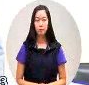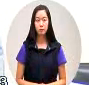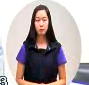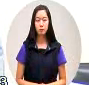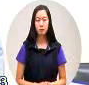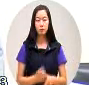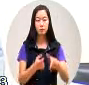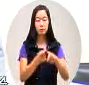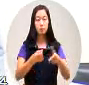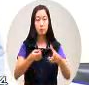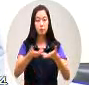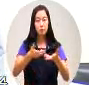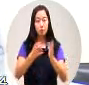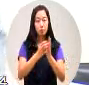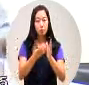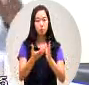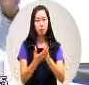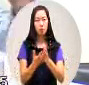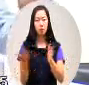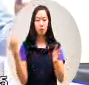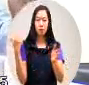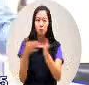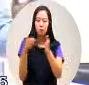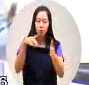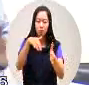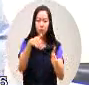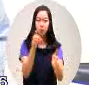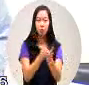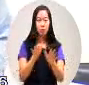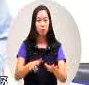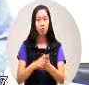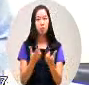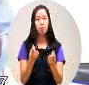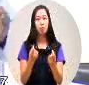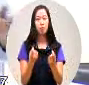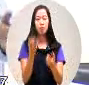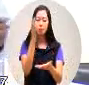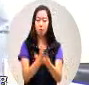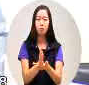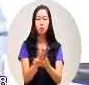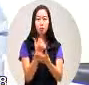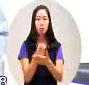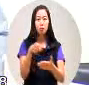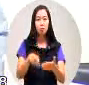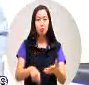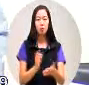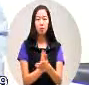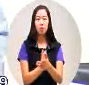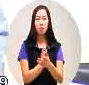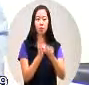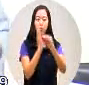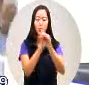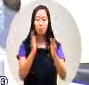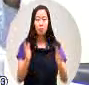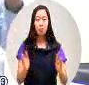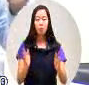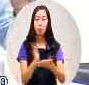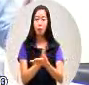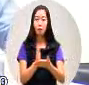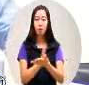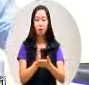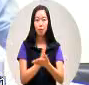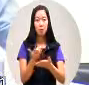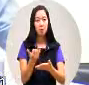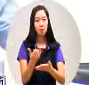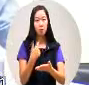公务局一直到现在还是停留在所谓的中期的评估那么他